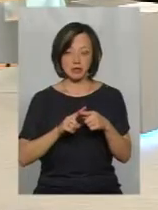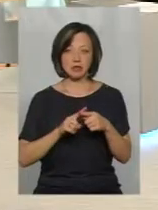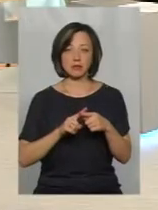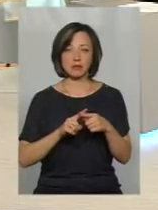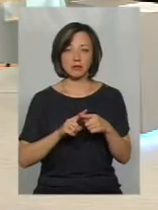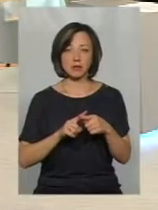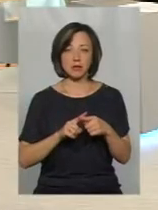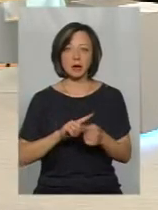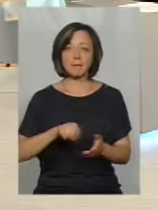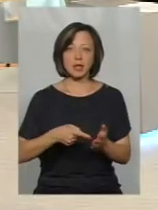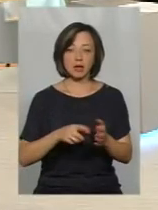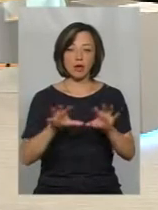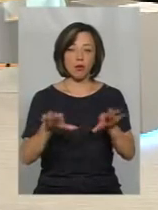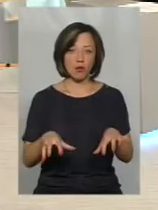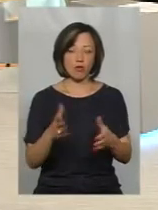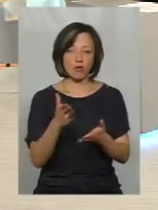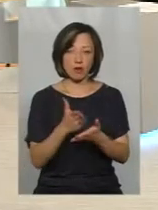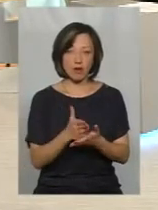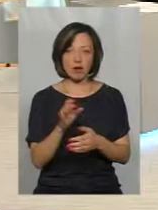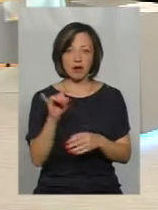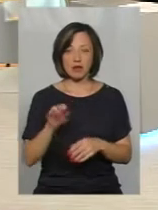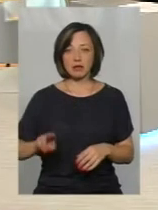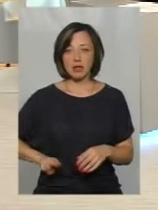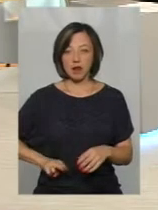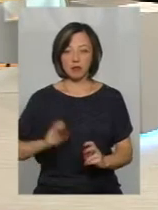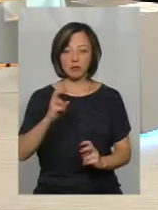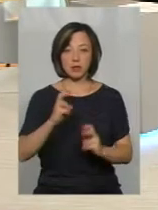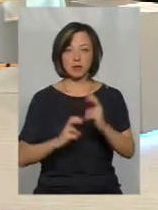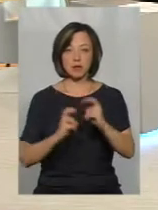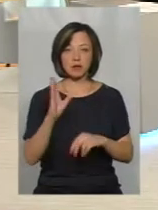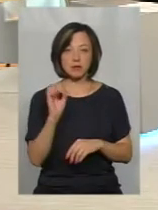скажімо так, і міський голова, і, зокрема, директор даного підприємства,